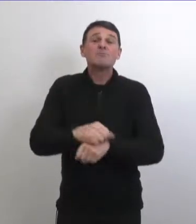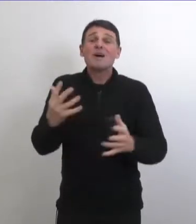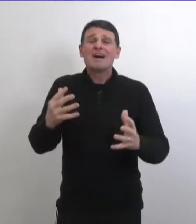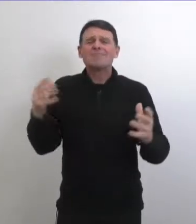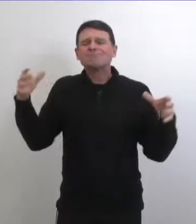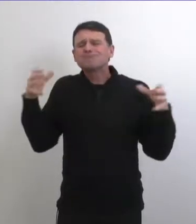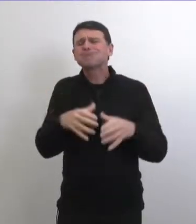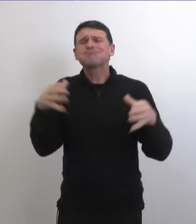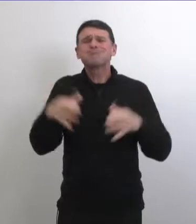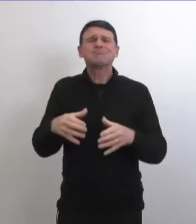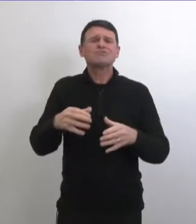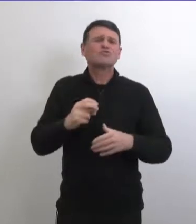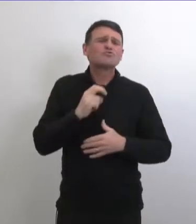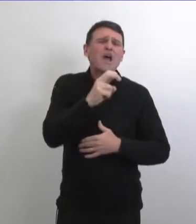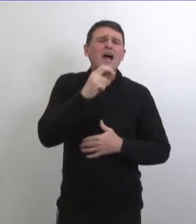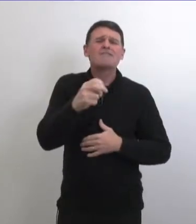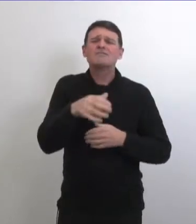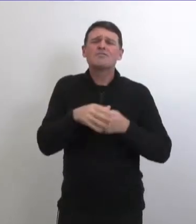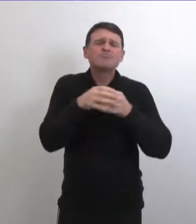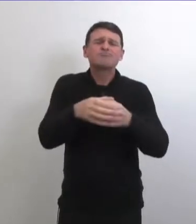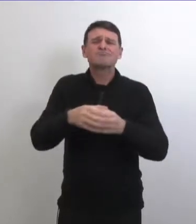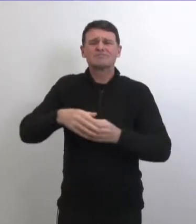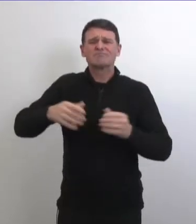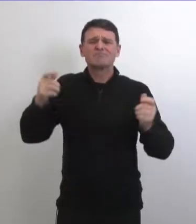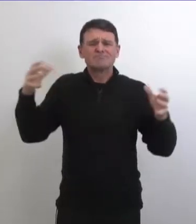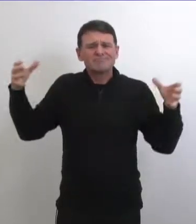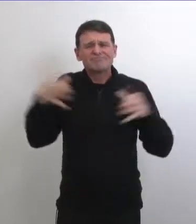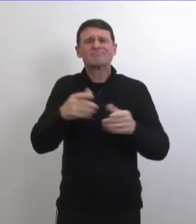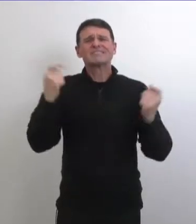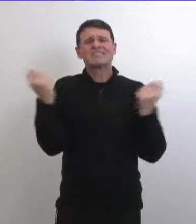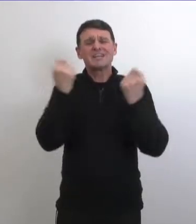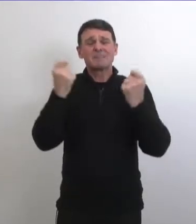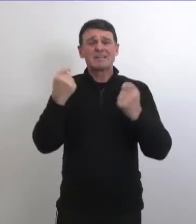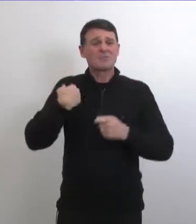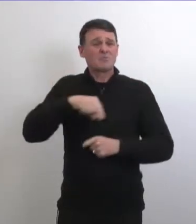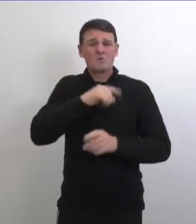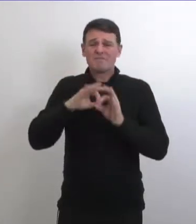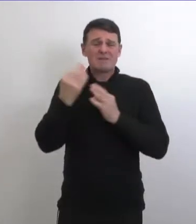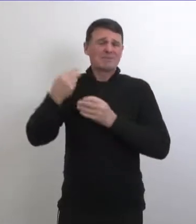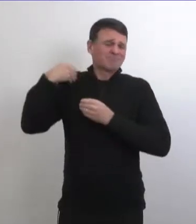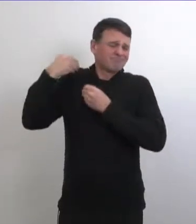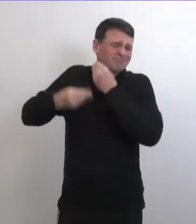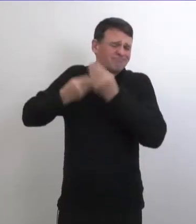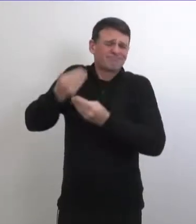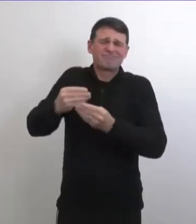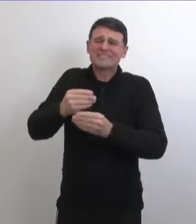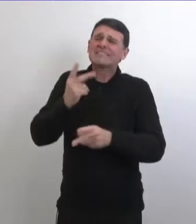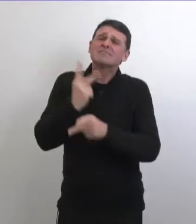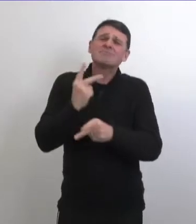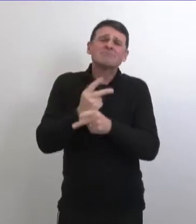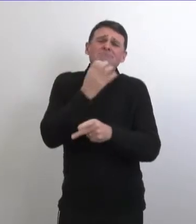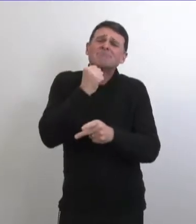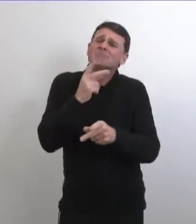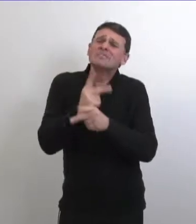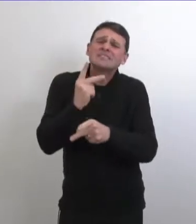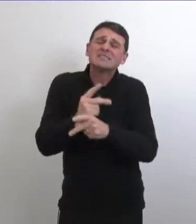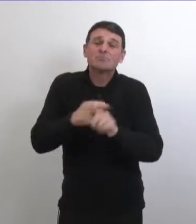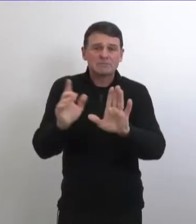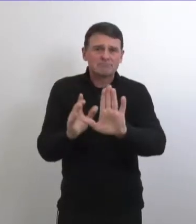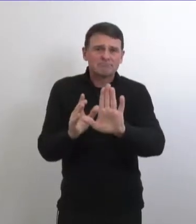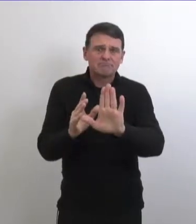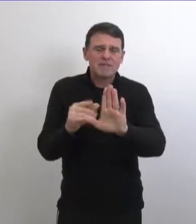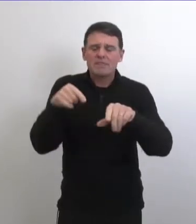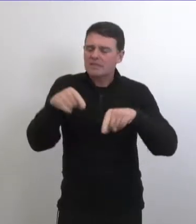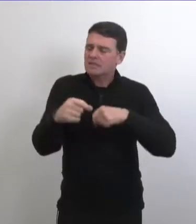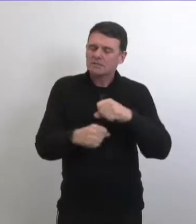'habitude de nous rassembler à ce temps de l'année nous voyageons pour célébrer tous ensemble nous avons tous des traditions que nous aimerions continuer